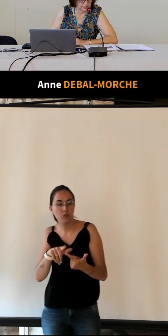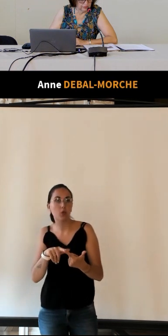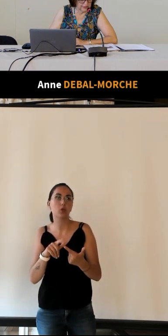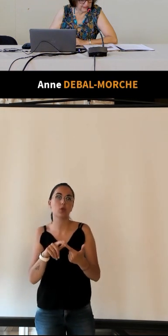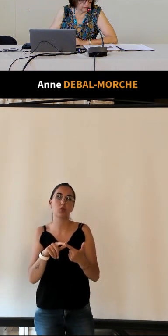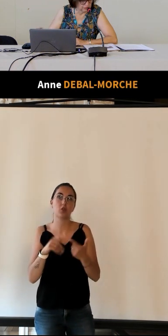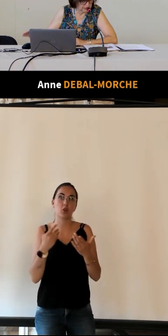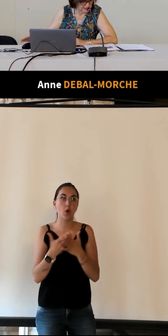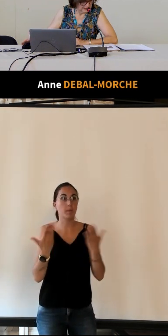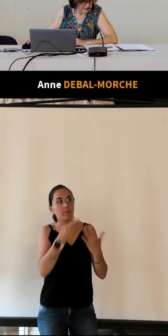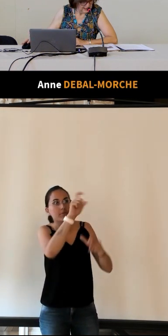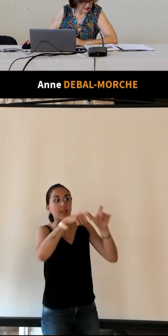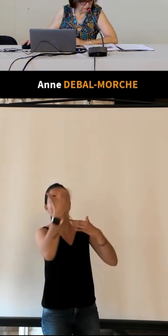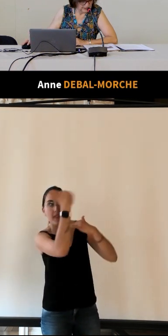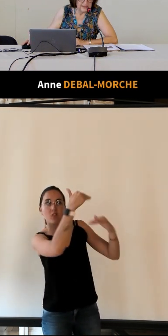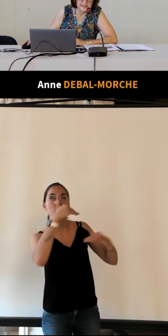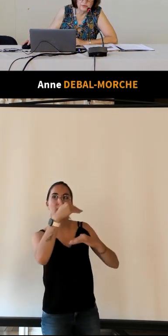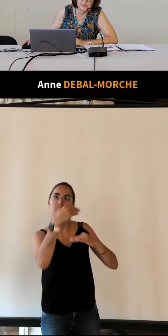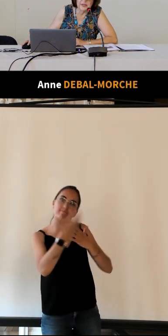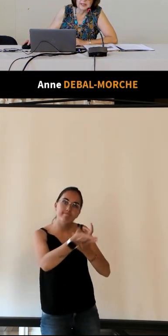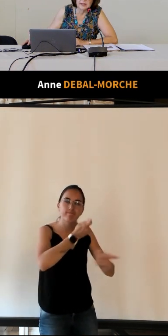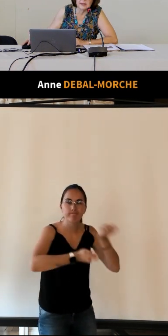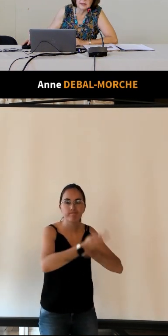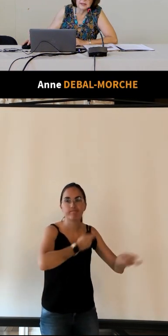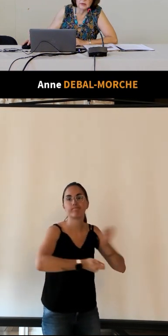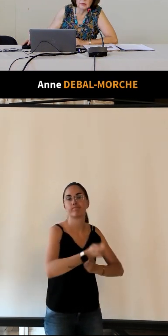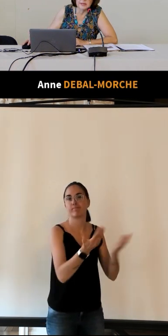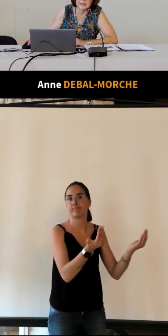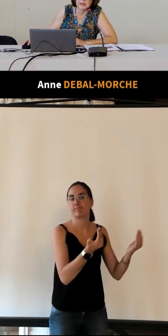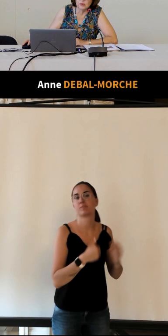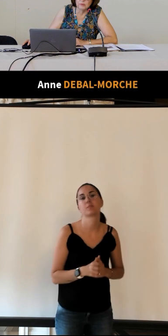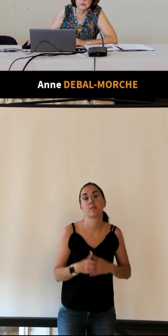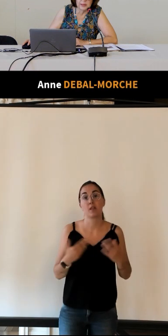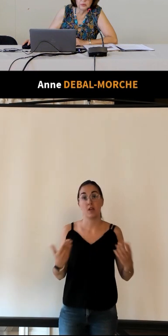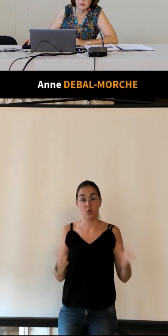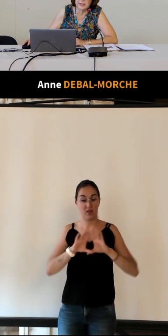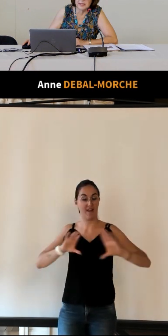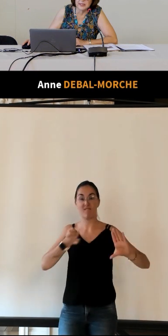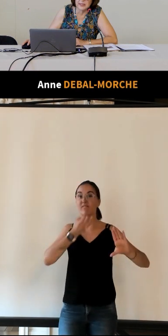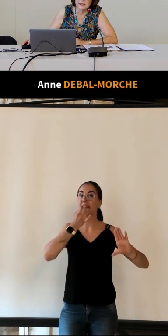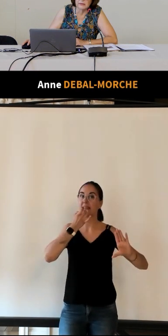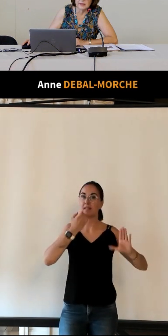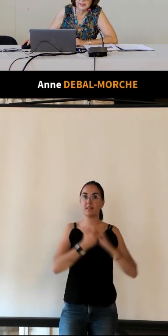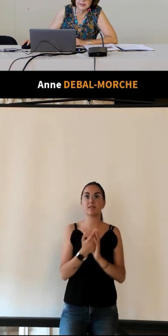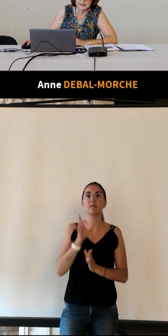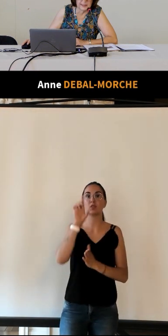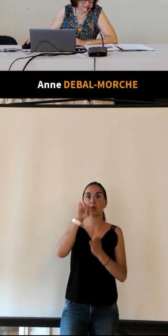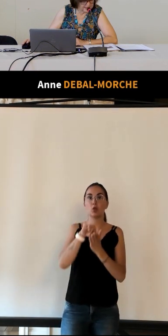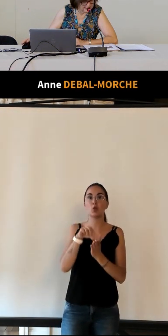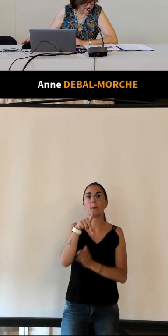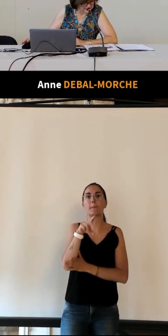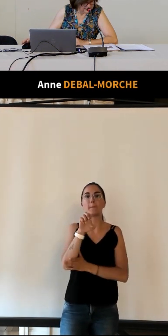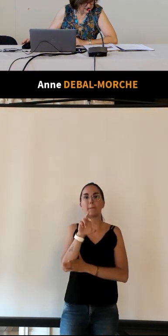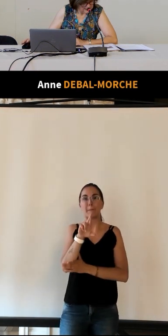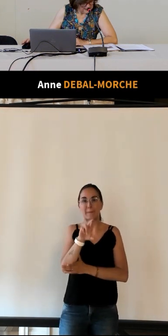les étrangers et donc là c'est une vitrine qui est consacrée au musée du Grand Pressigny vous avez les